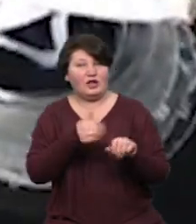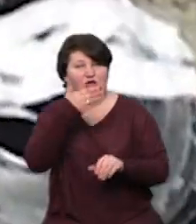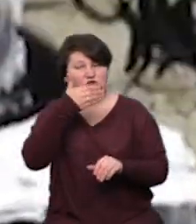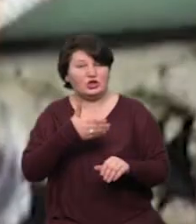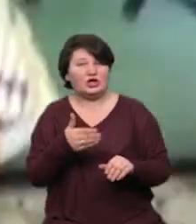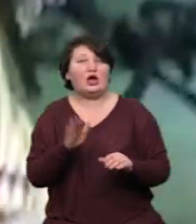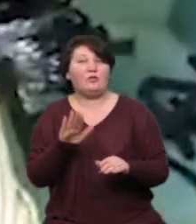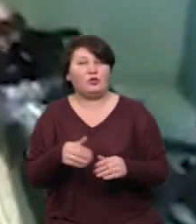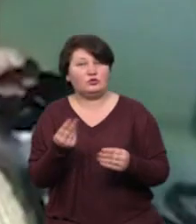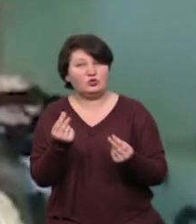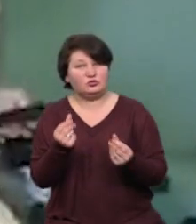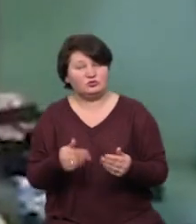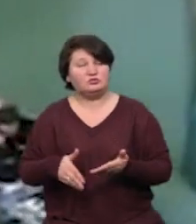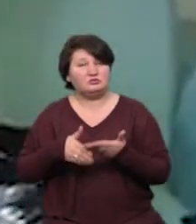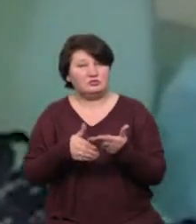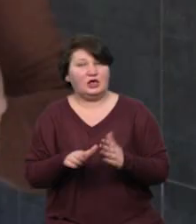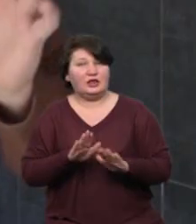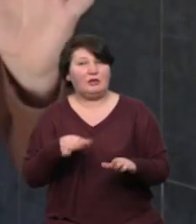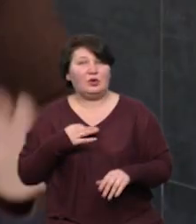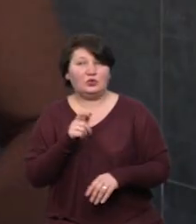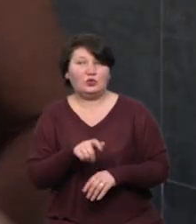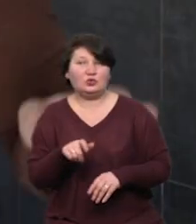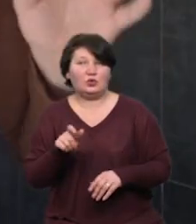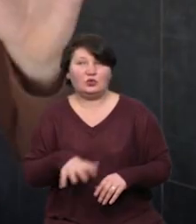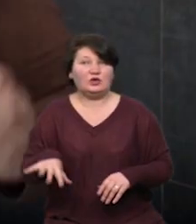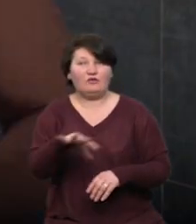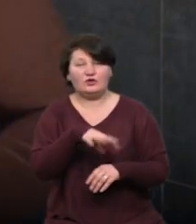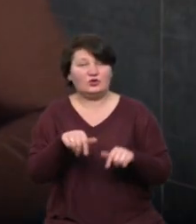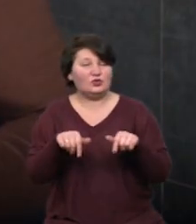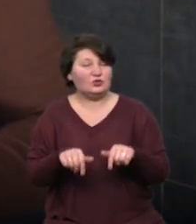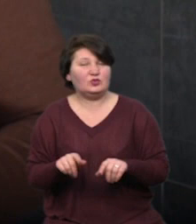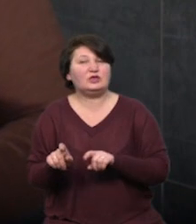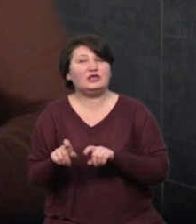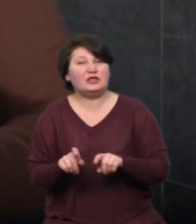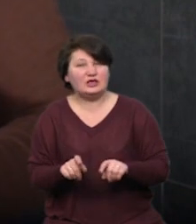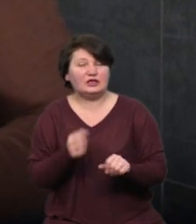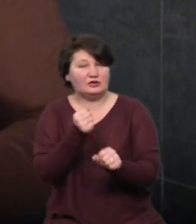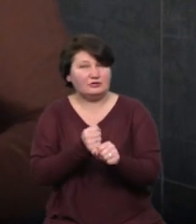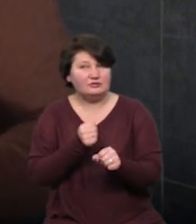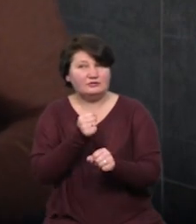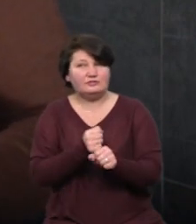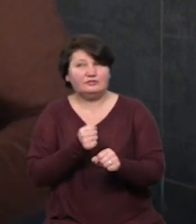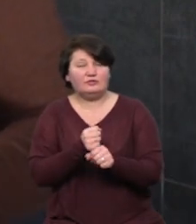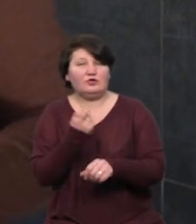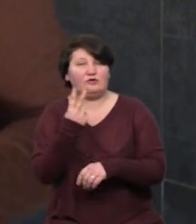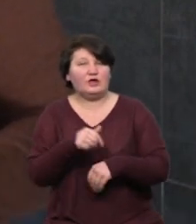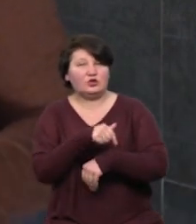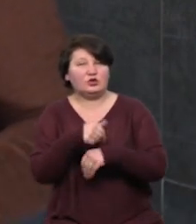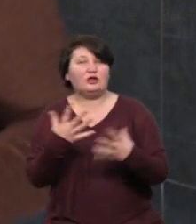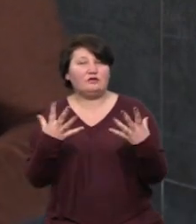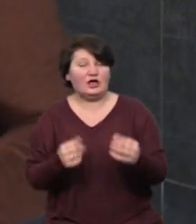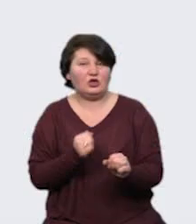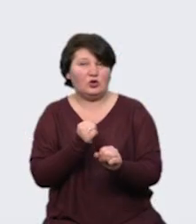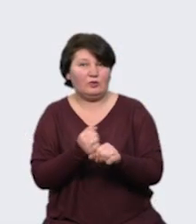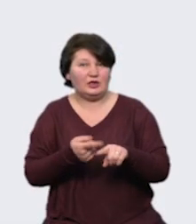грошима допомагати небайдужі. Ми всі тут сиділи і, можна сказати, по 12 годин день ми робили